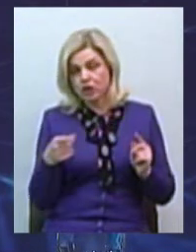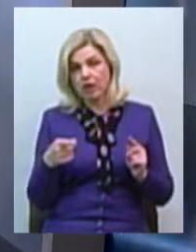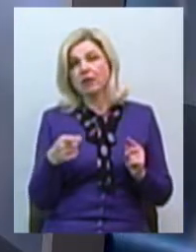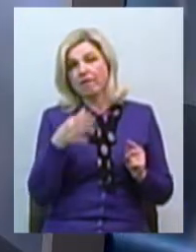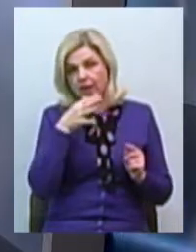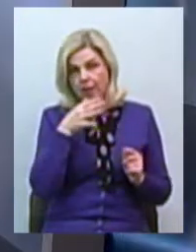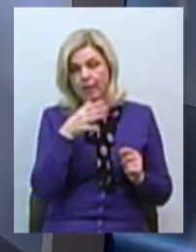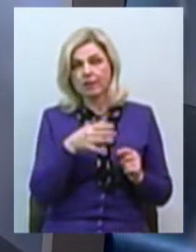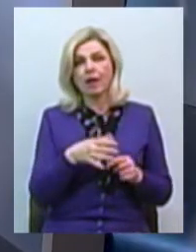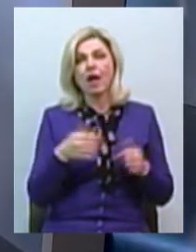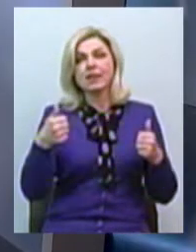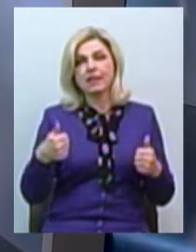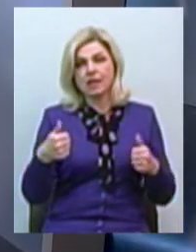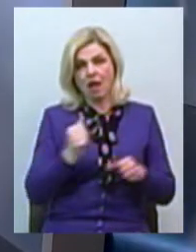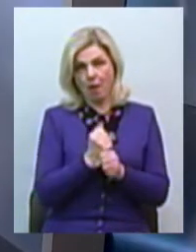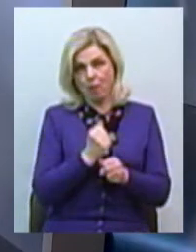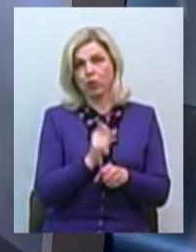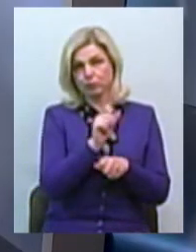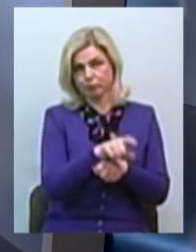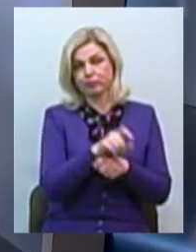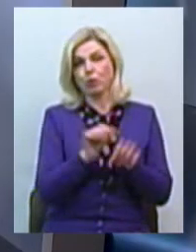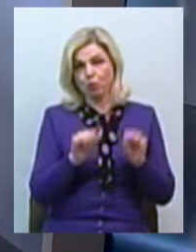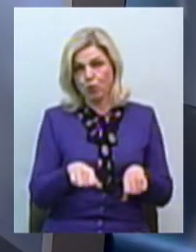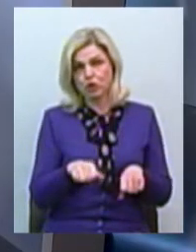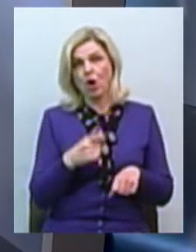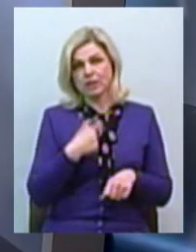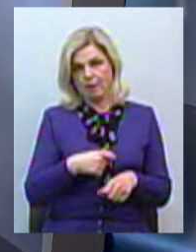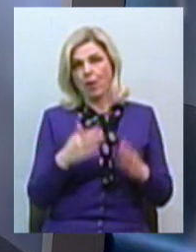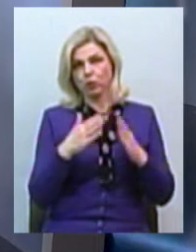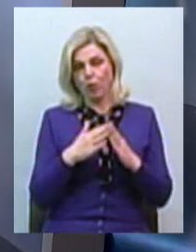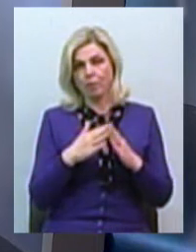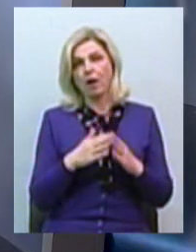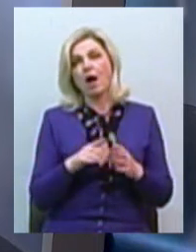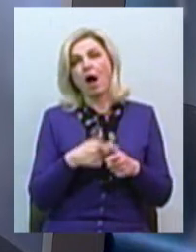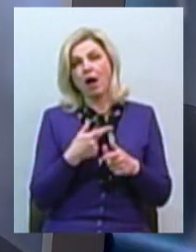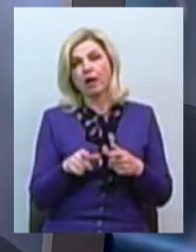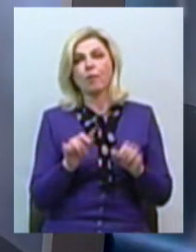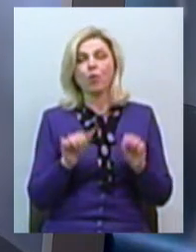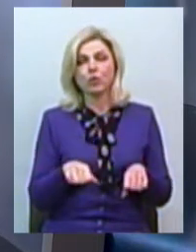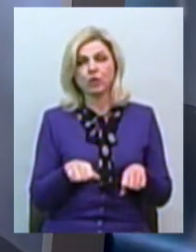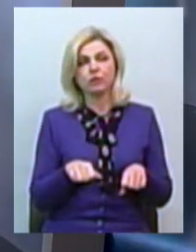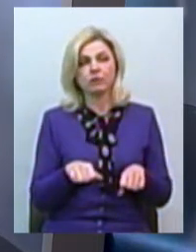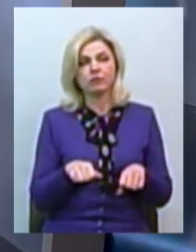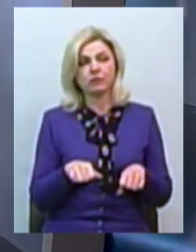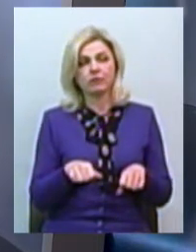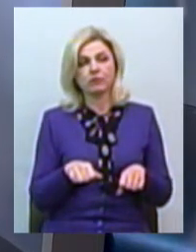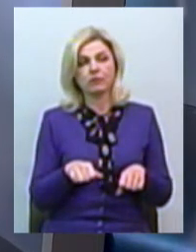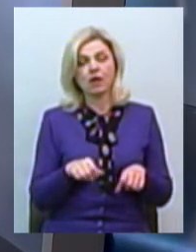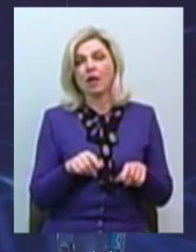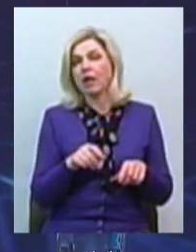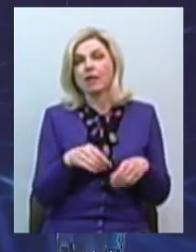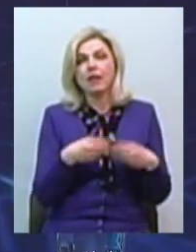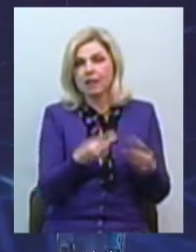часу дистанційну роботу в себе вдома, або може так і не надати таку